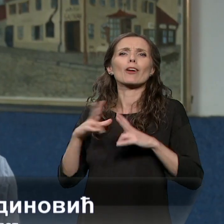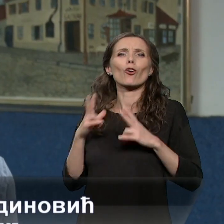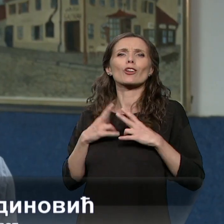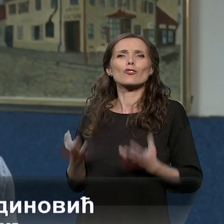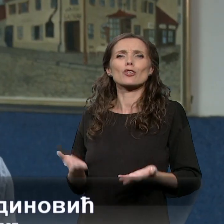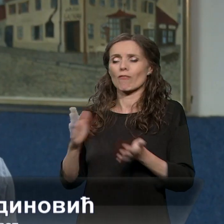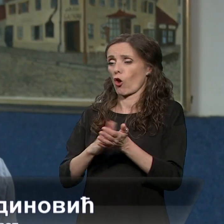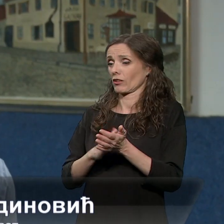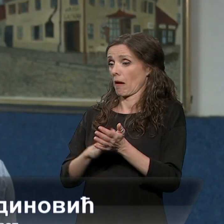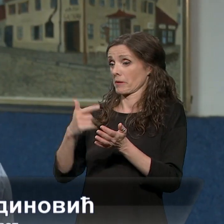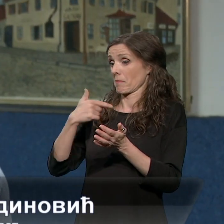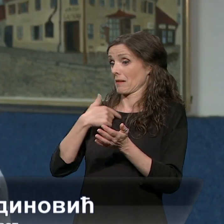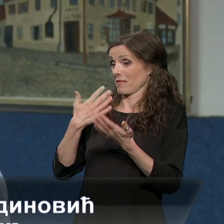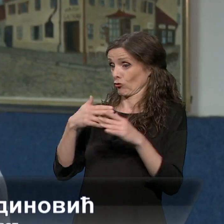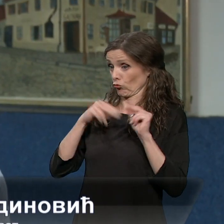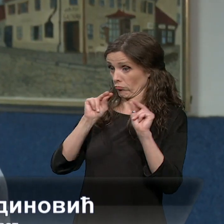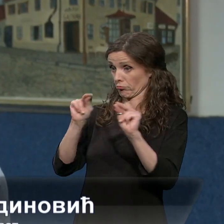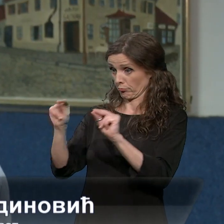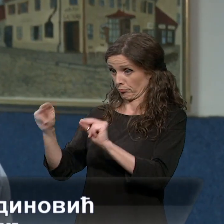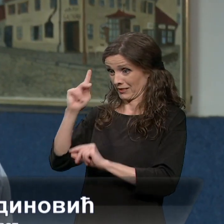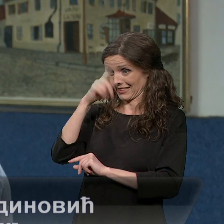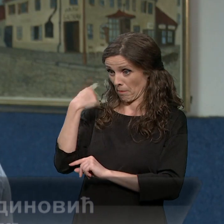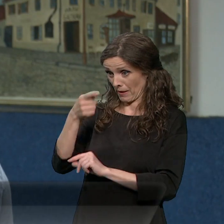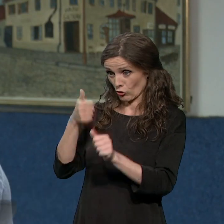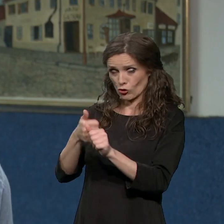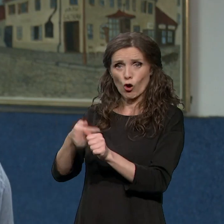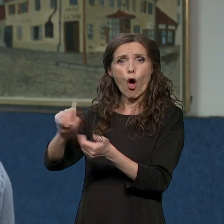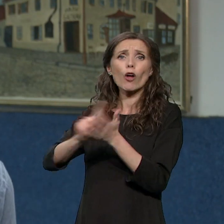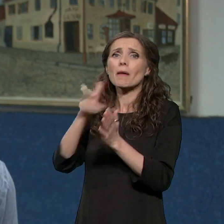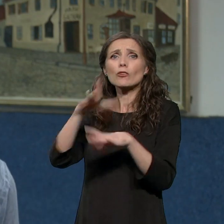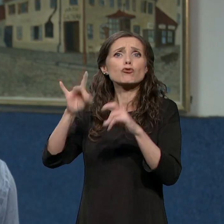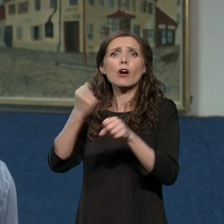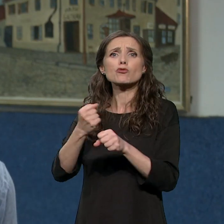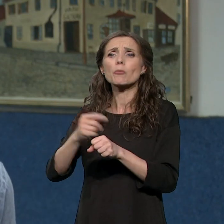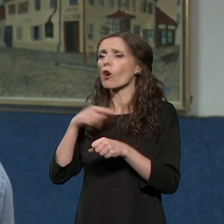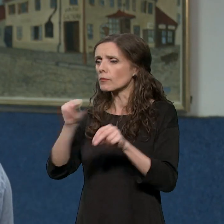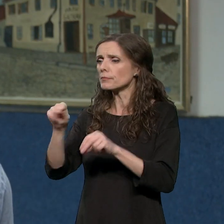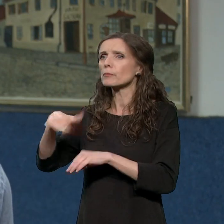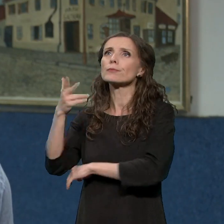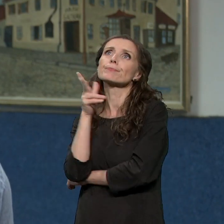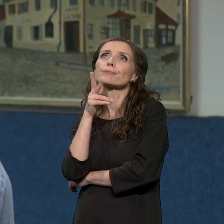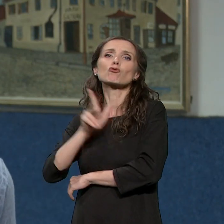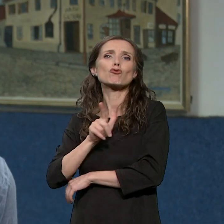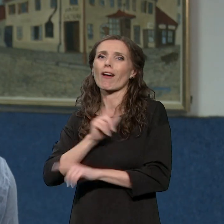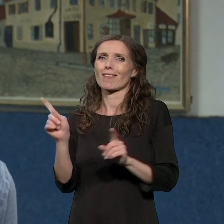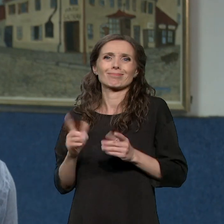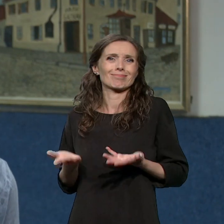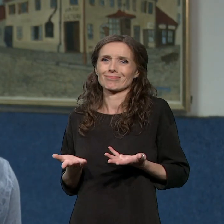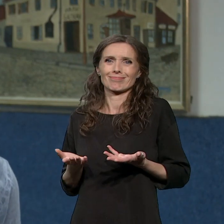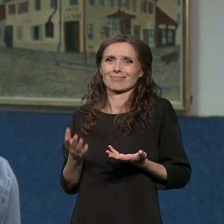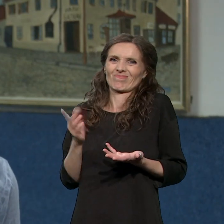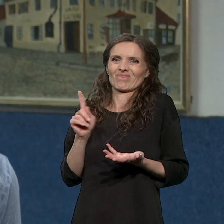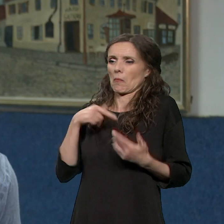neku obuku koju mi radimo za personalne asistente, oni bi htjeli da odmah nađu posao. Tako da, držati ljude na nekoj listi čekanja je